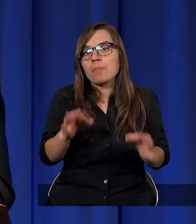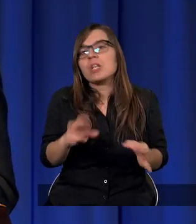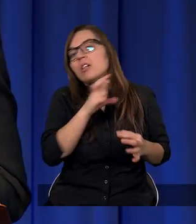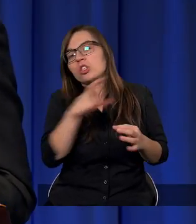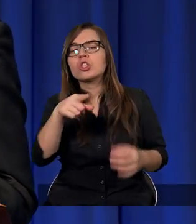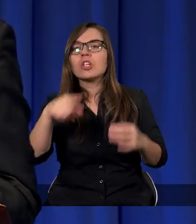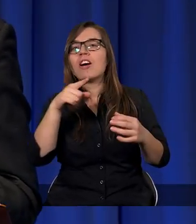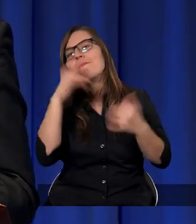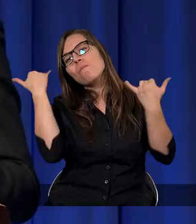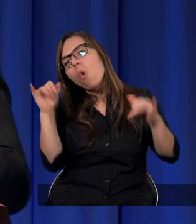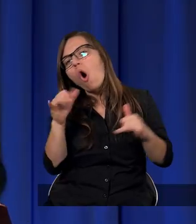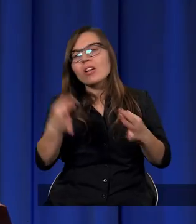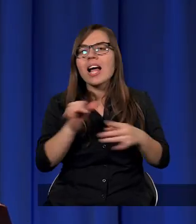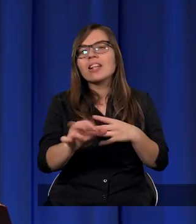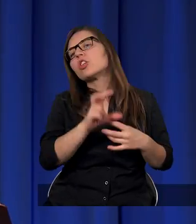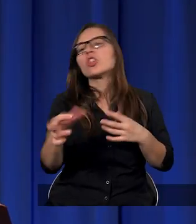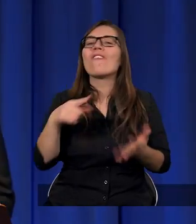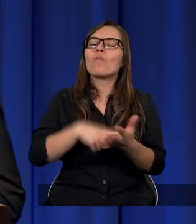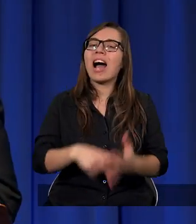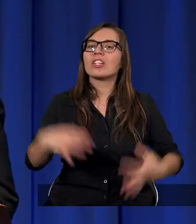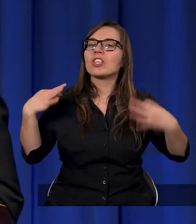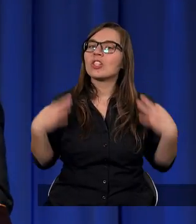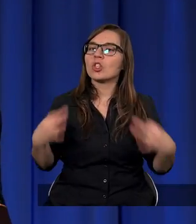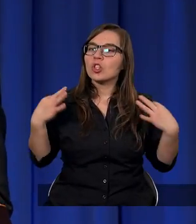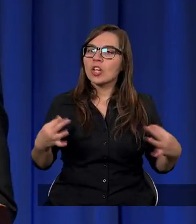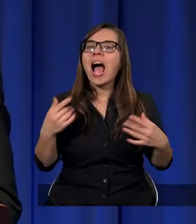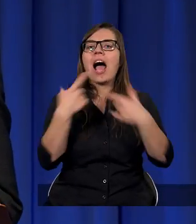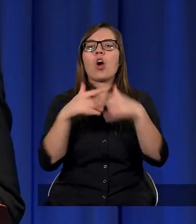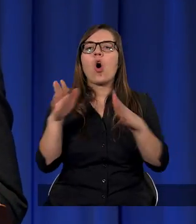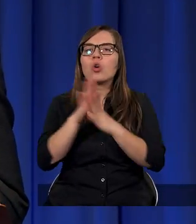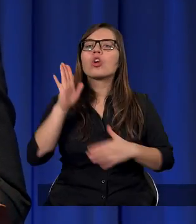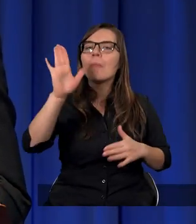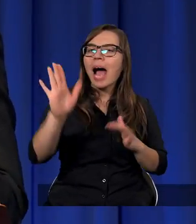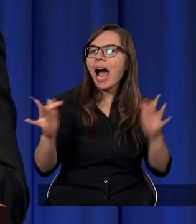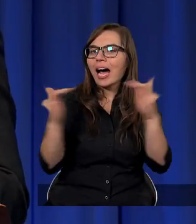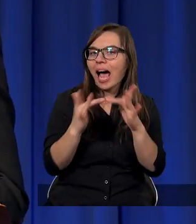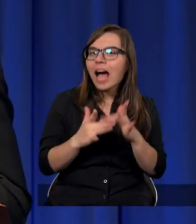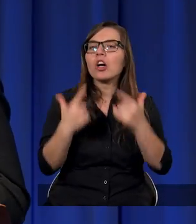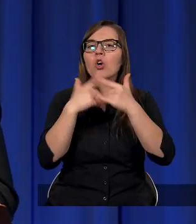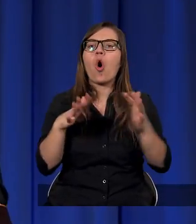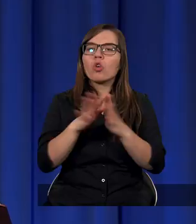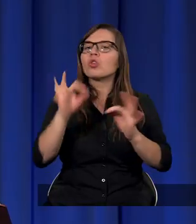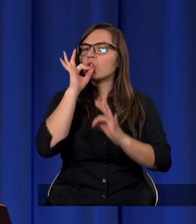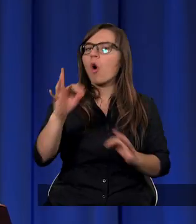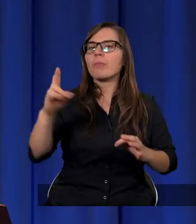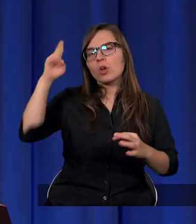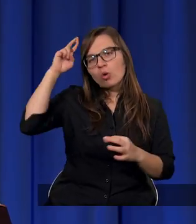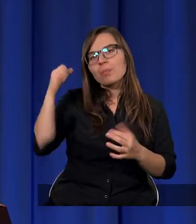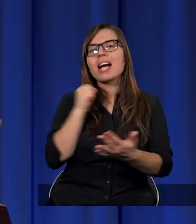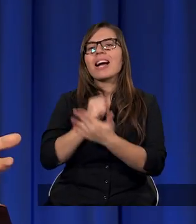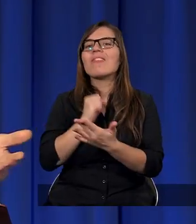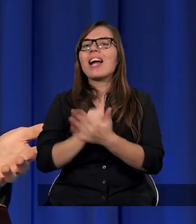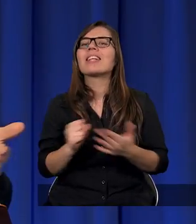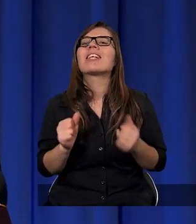Kościół dzisiaj zbłądził? Czy właśnie dzisiaj Kościół ma rację, Kościół dobrze rozumie kwestię bóstwa, a